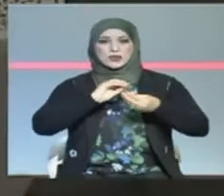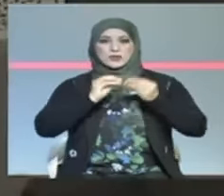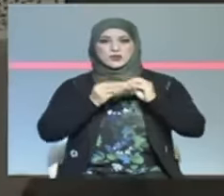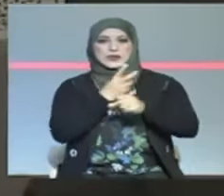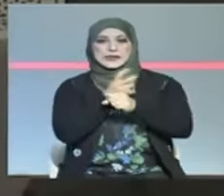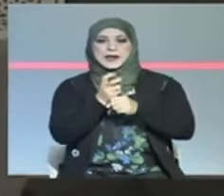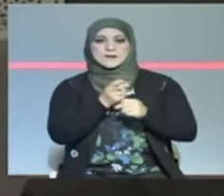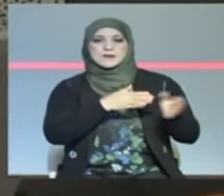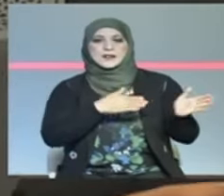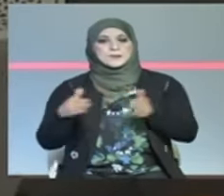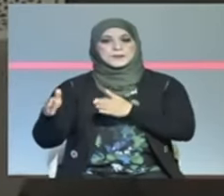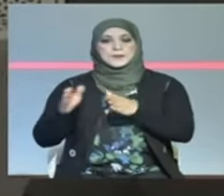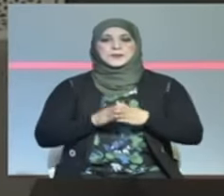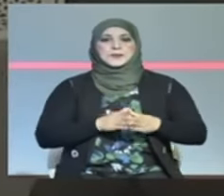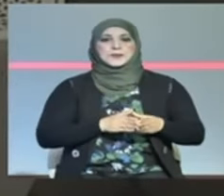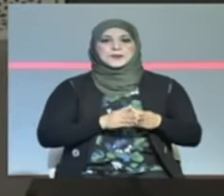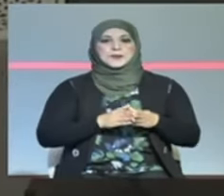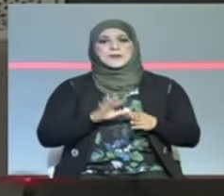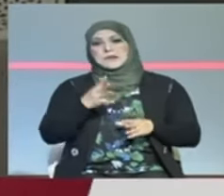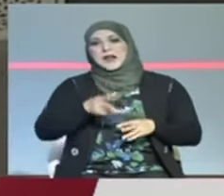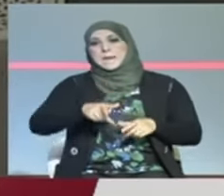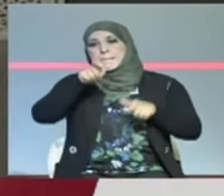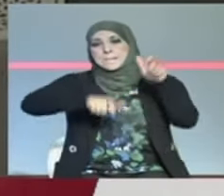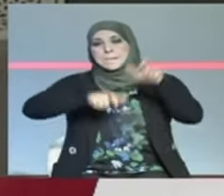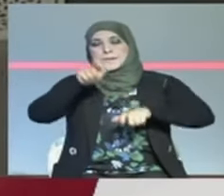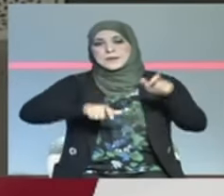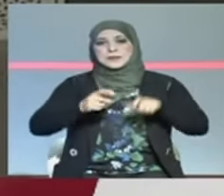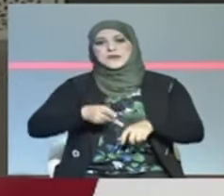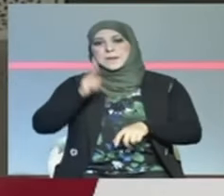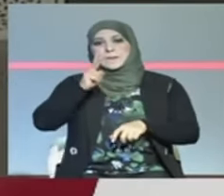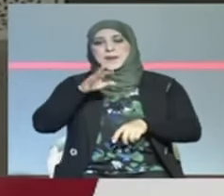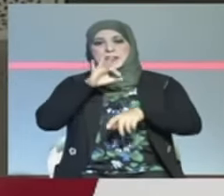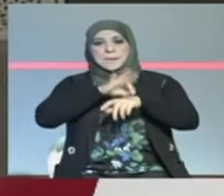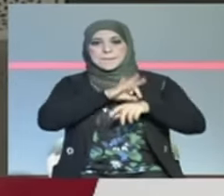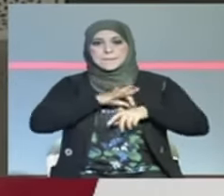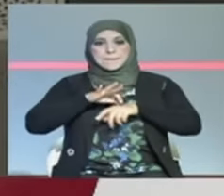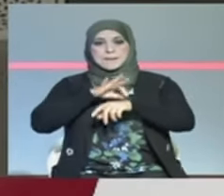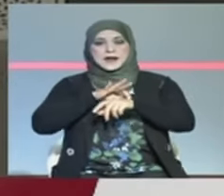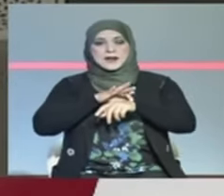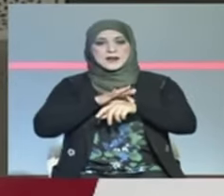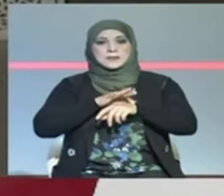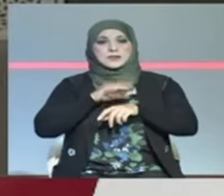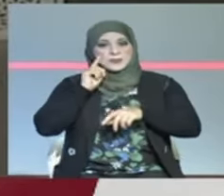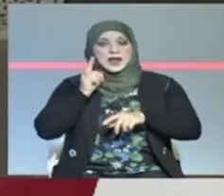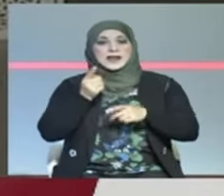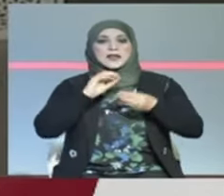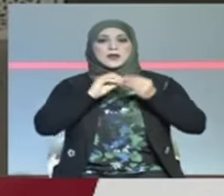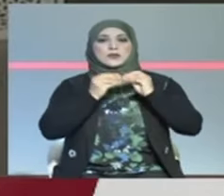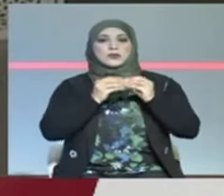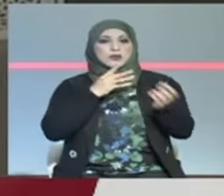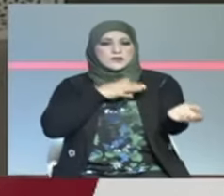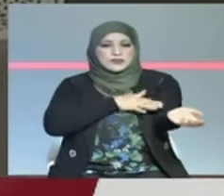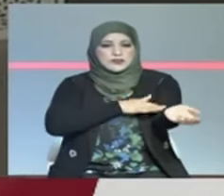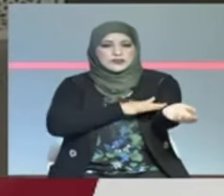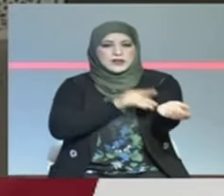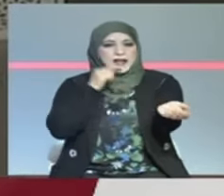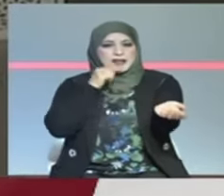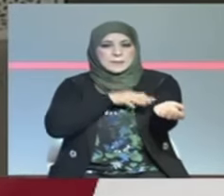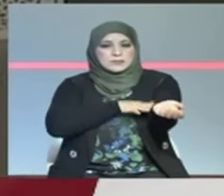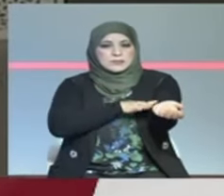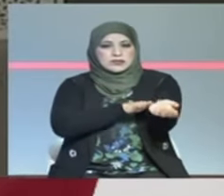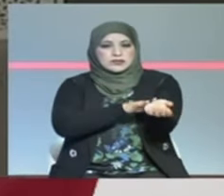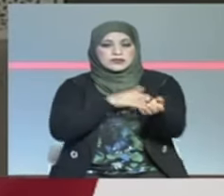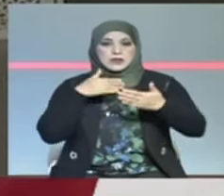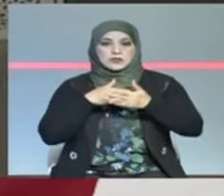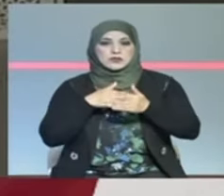بالنسبة لبعض المرضى تكون عندهم تعكرات اللي هما خاصة تخثر الدم في الأوعية الدموية اللي